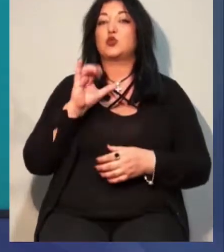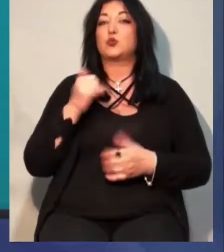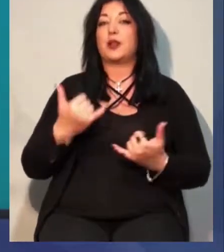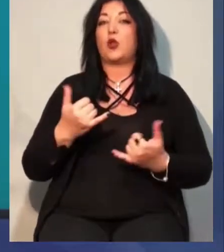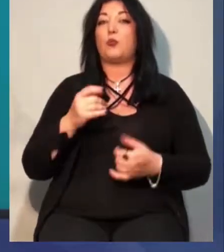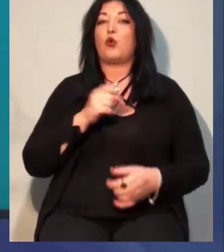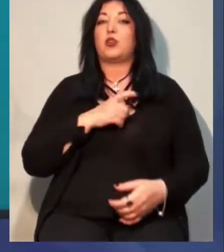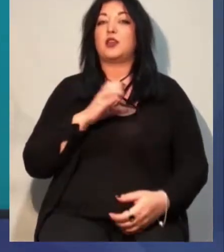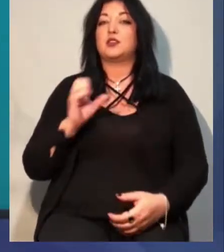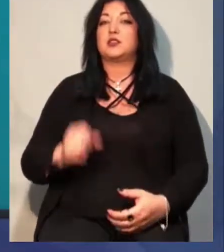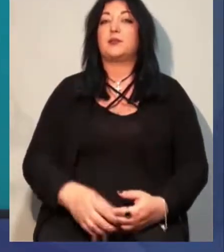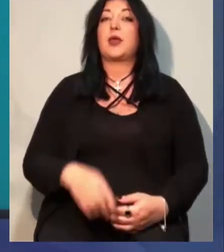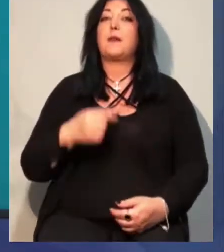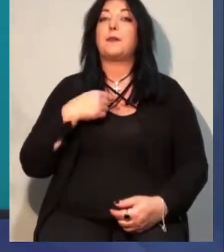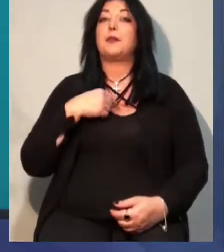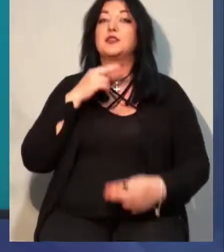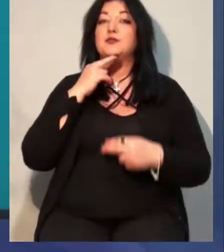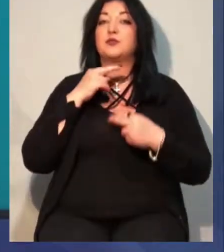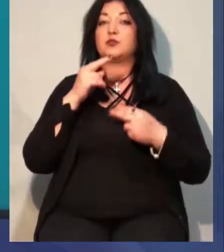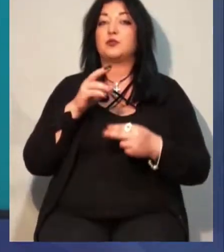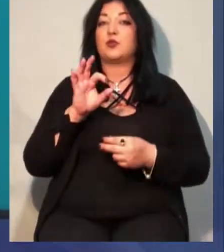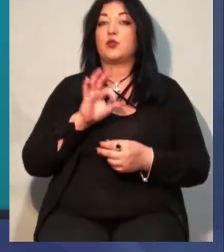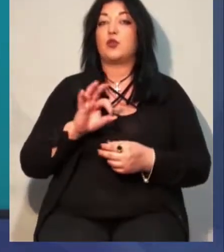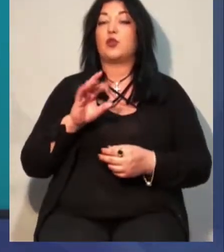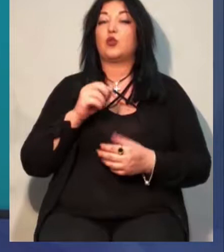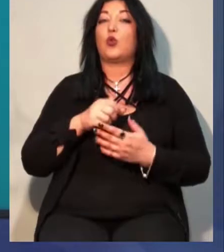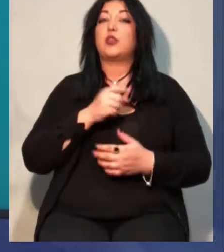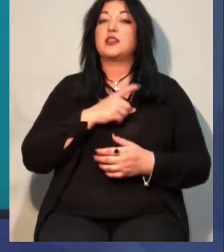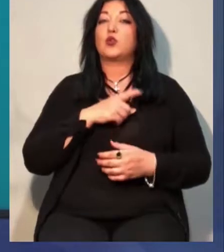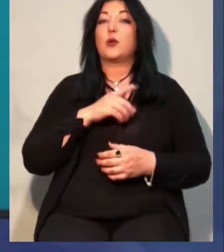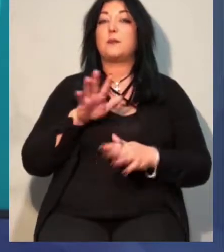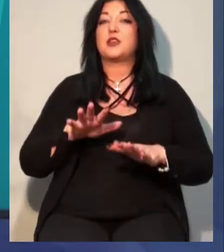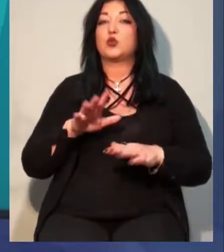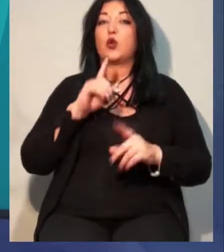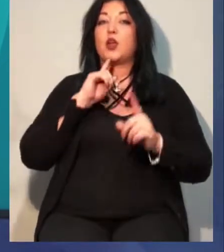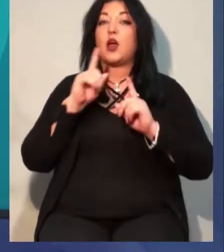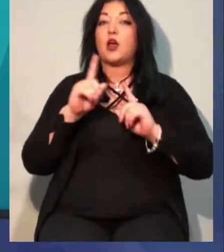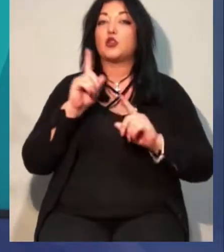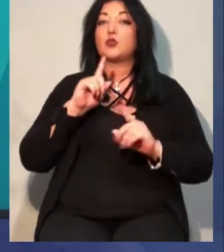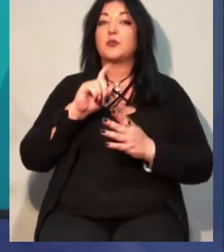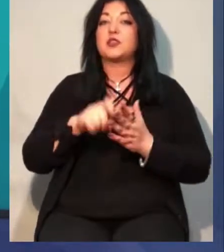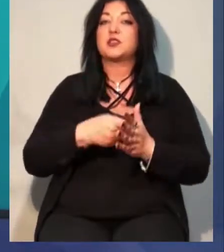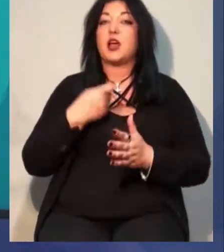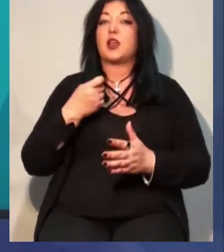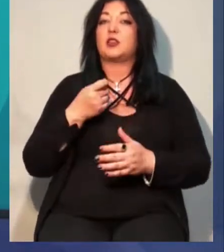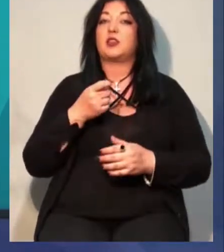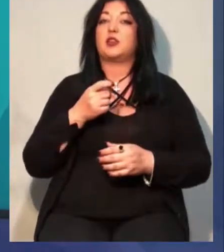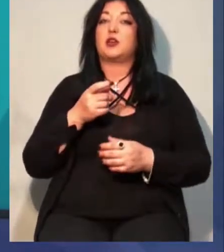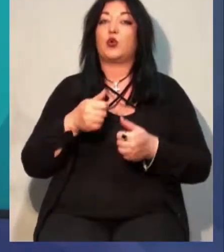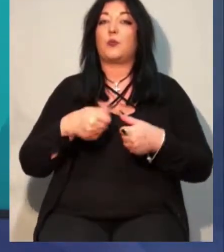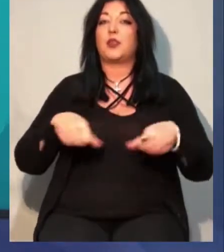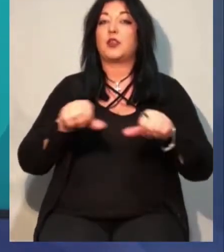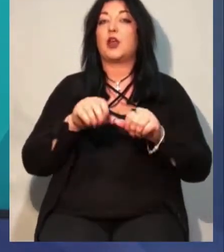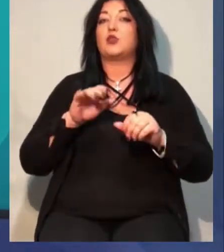Ми звернулись за коментарем до Одеської міської ради, щоб дізнатися позицію виконавчого комітету з приводу судової справи.